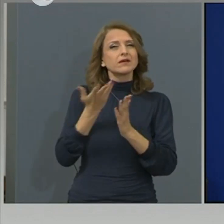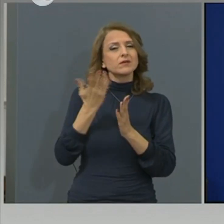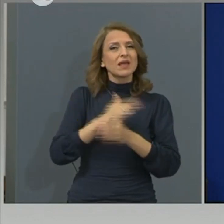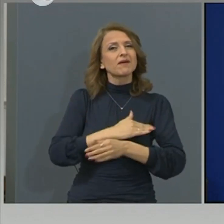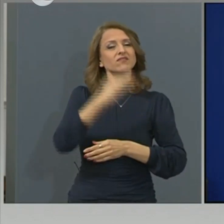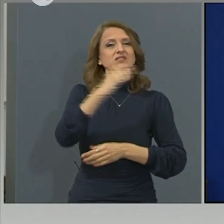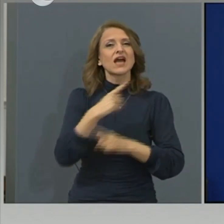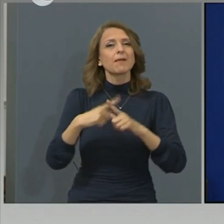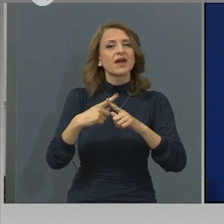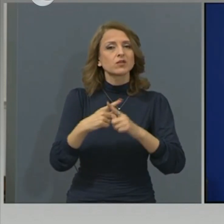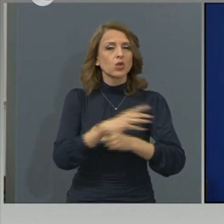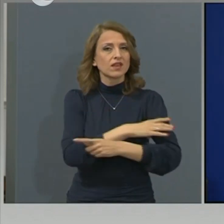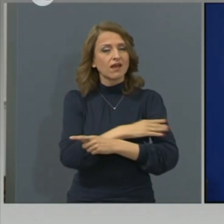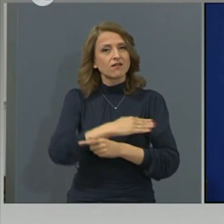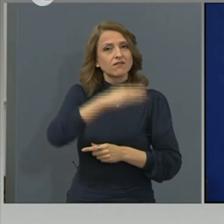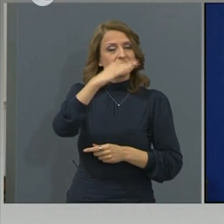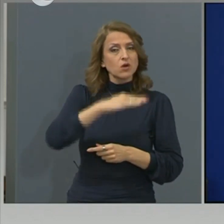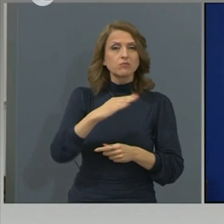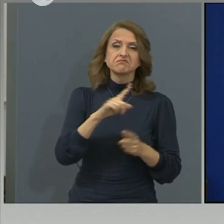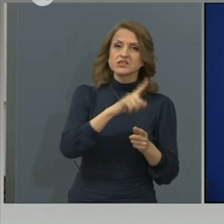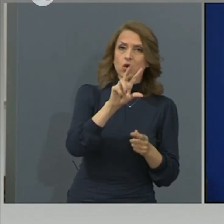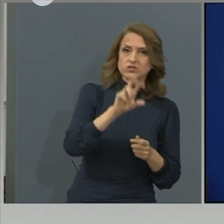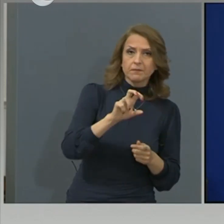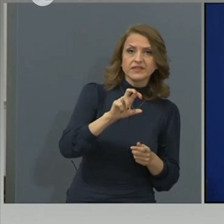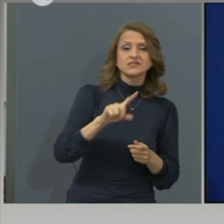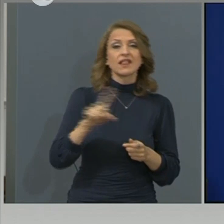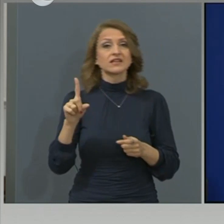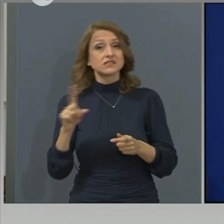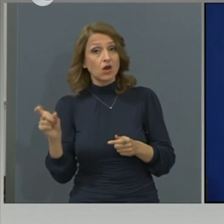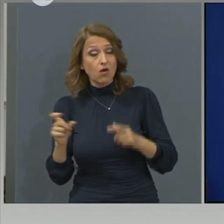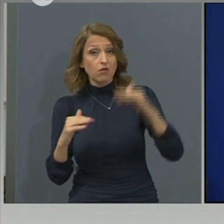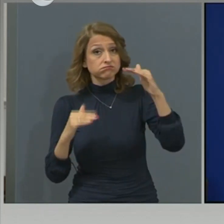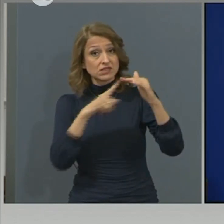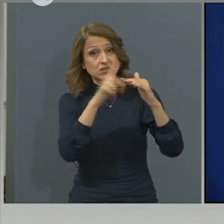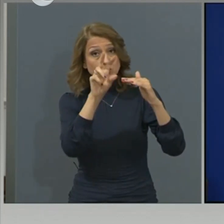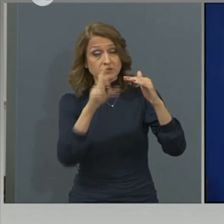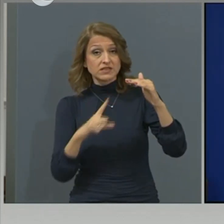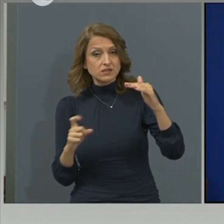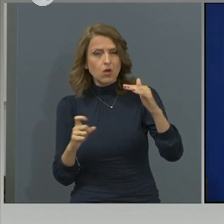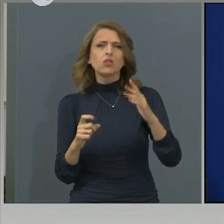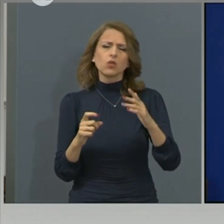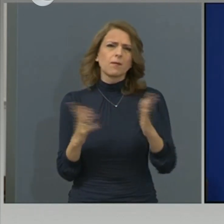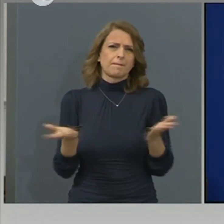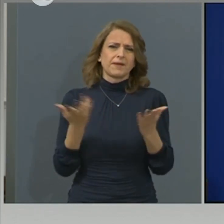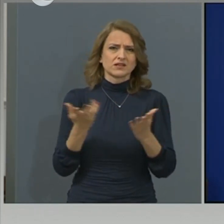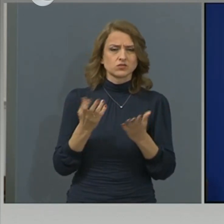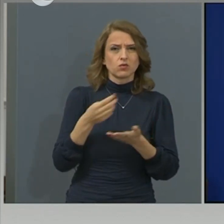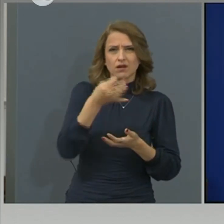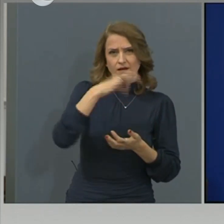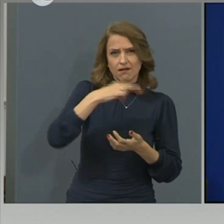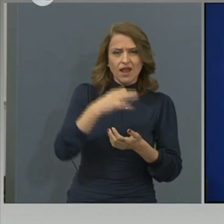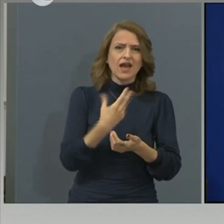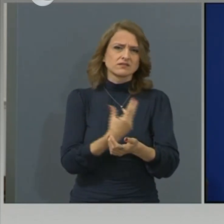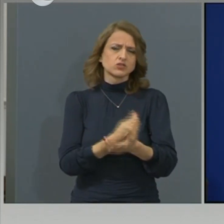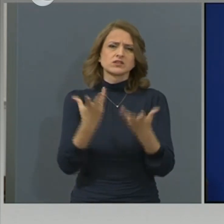повишават кръвното в рамките на 180 на 100, дори и повече, което общо взето го владяваме бързо. Следващ